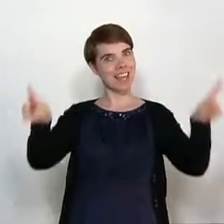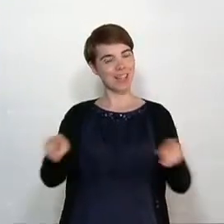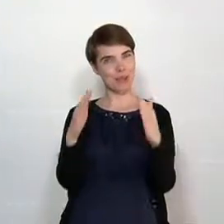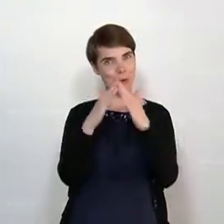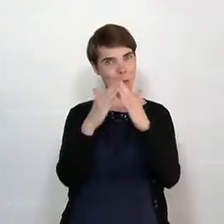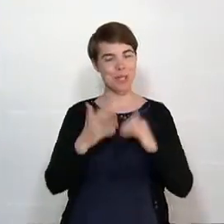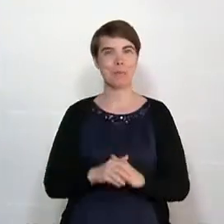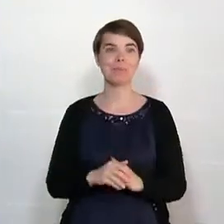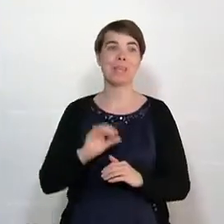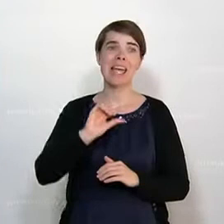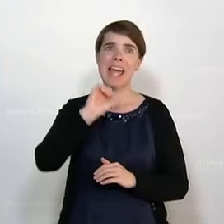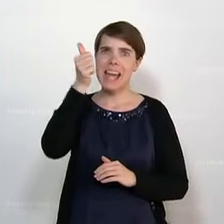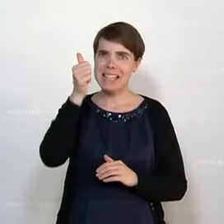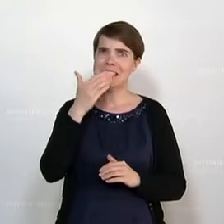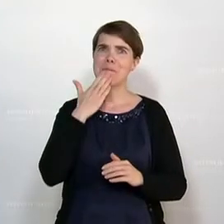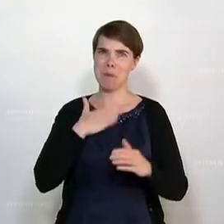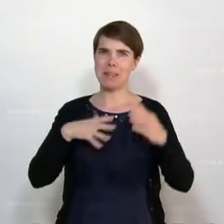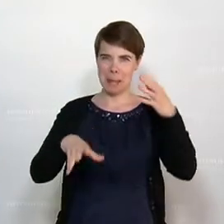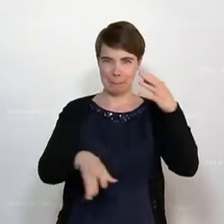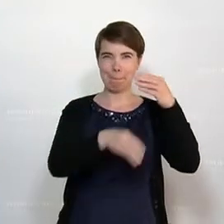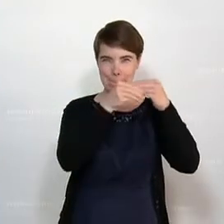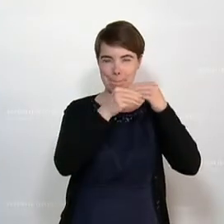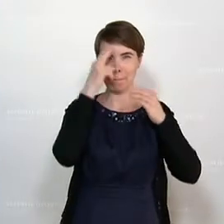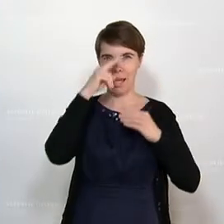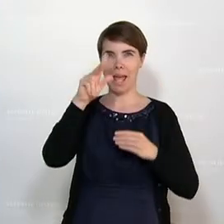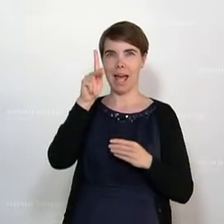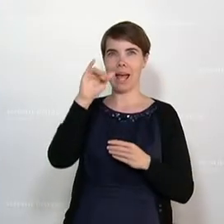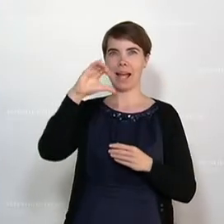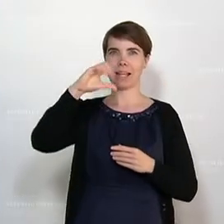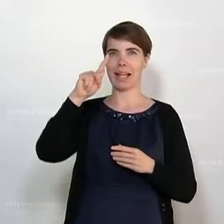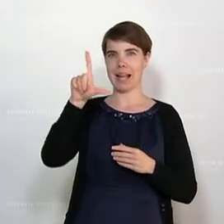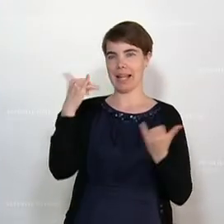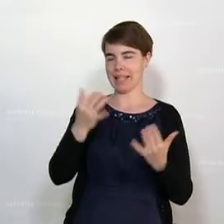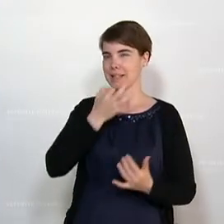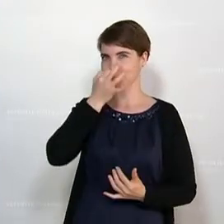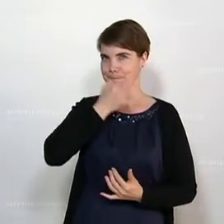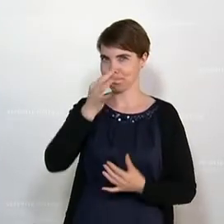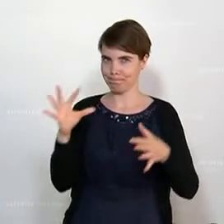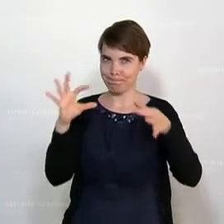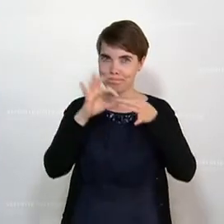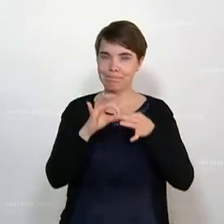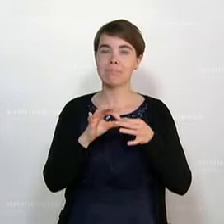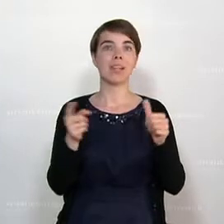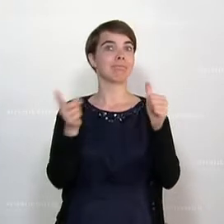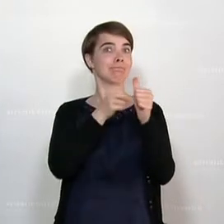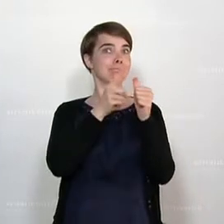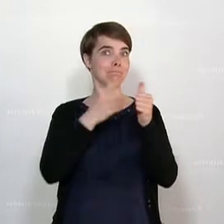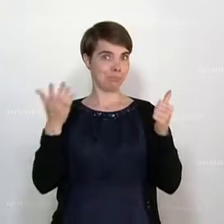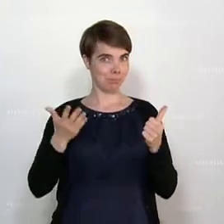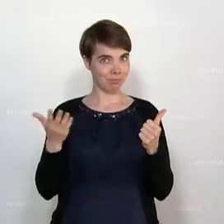Vorneweg muss man trotzdem kurz replizieren auf das, was eben Klubobmann Kickl da vor mir eben von sich gegeben hat. Zum einen,